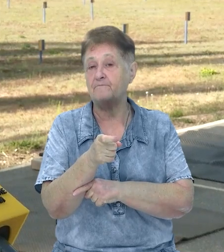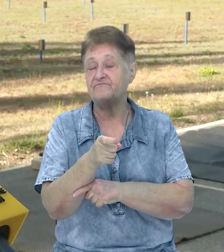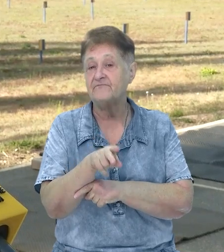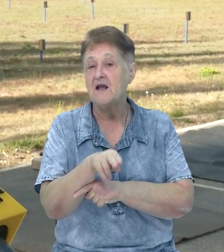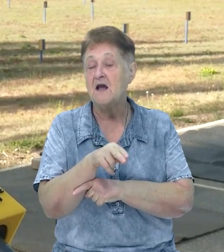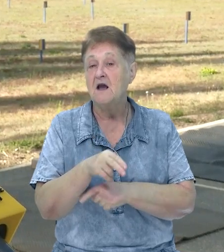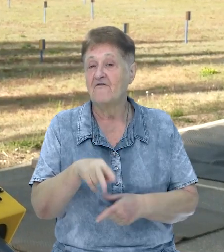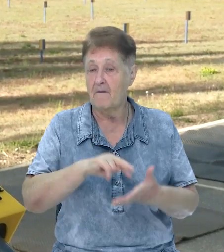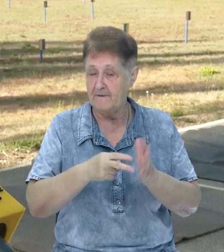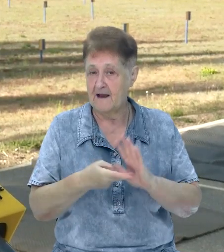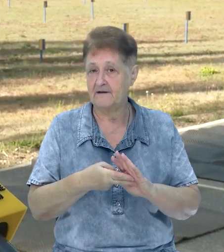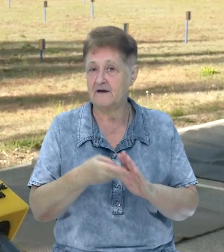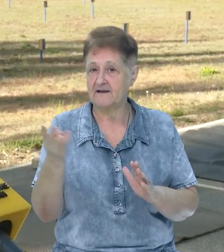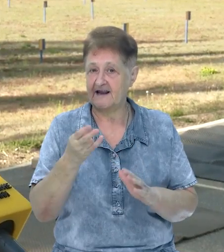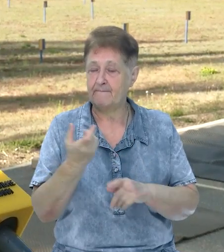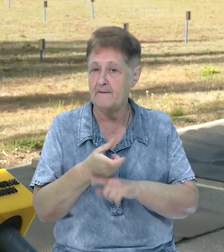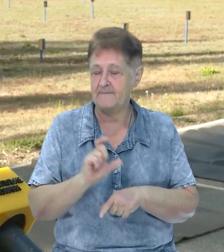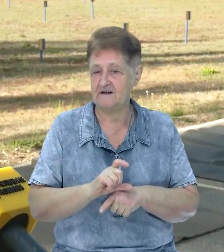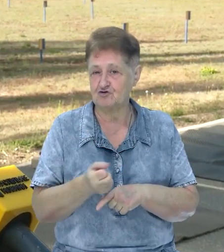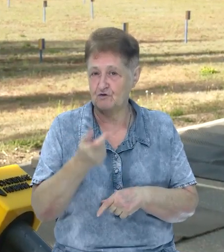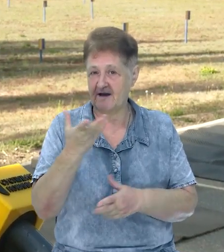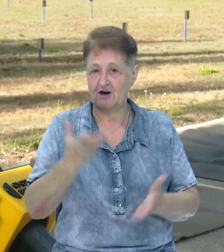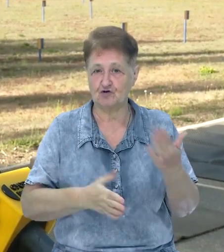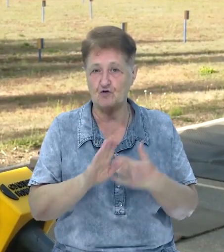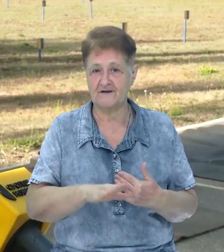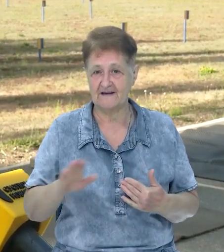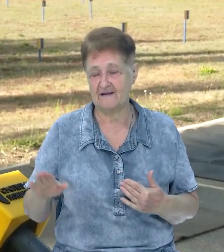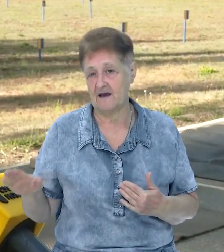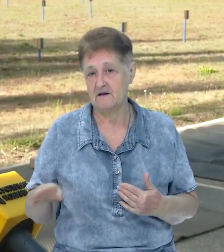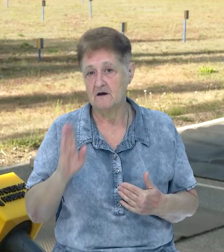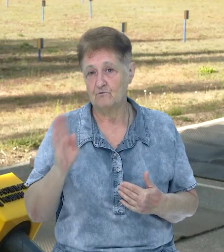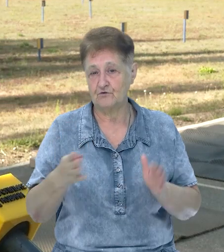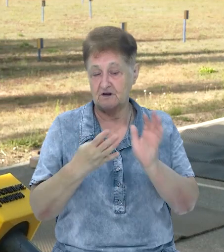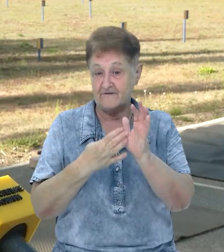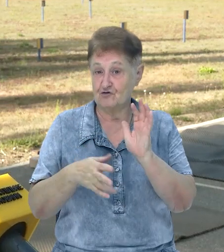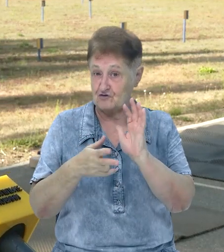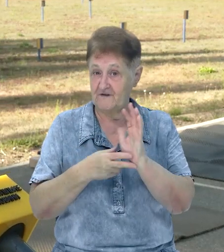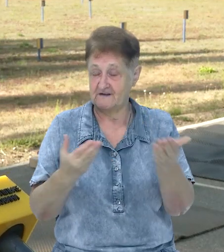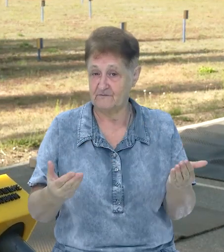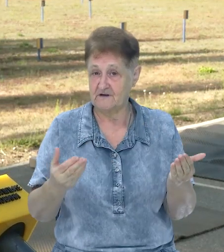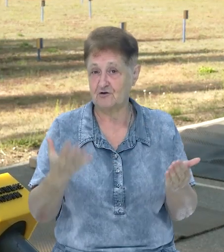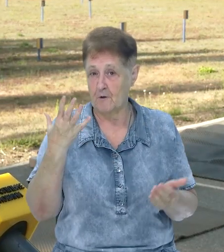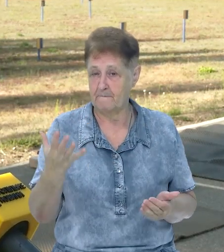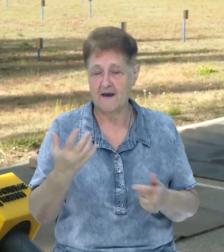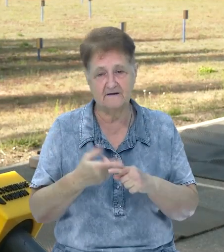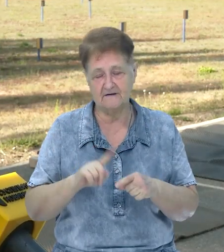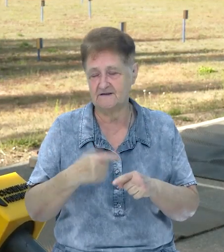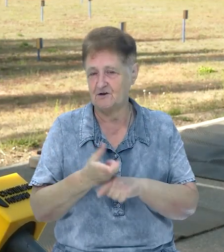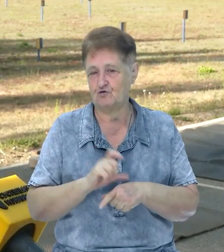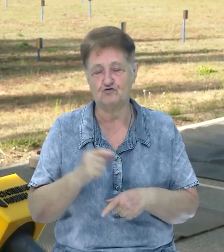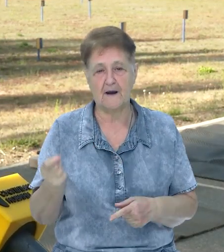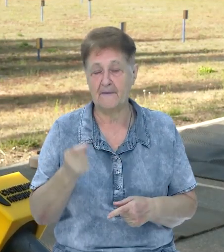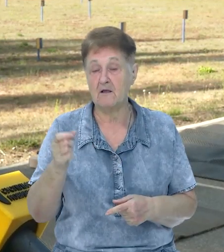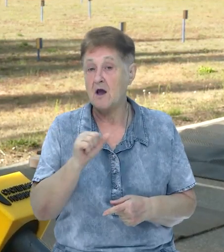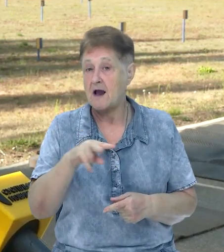звичайно, треба більша кількість. Якщо дітей з 98 тренується, то 5 гвинтівок – це дуже